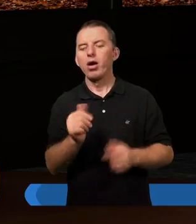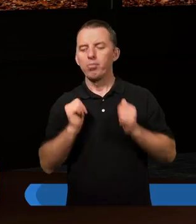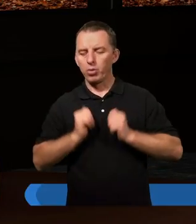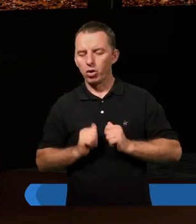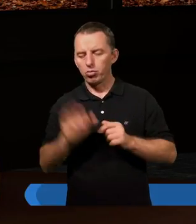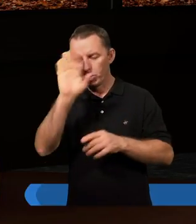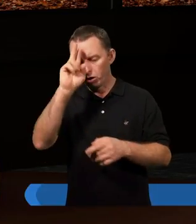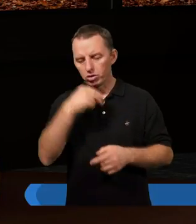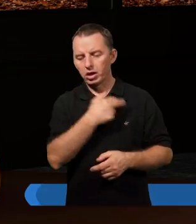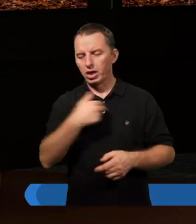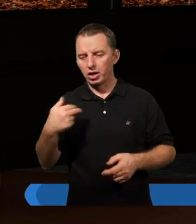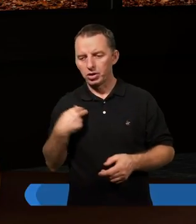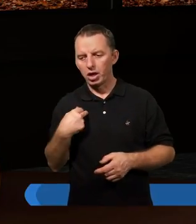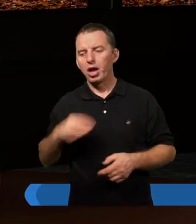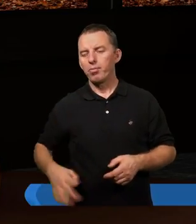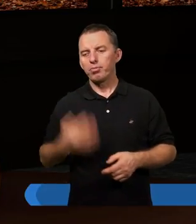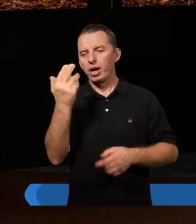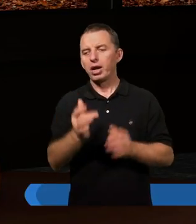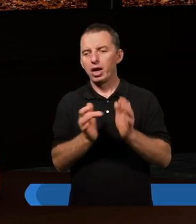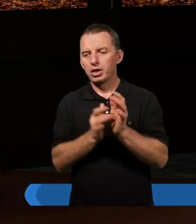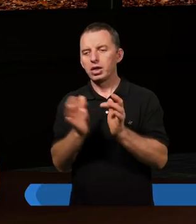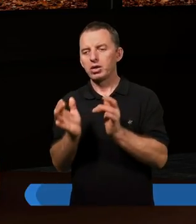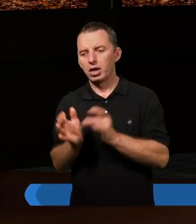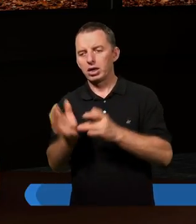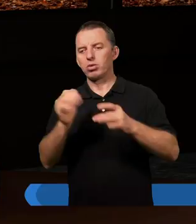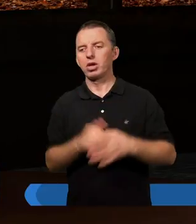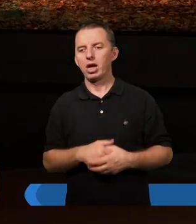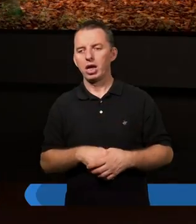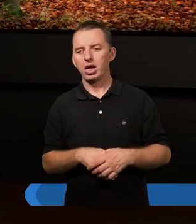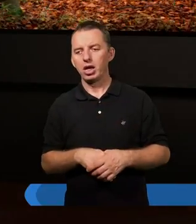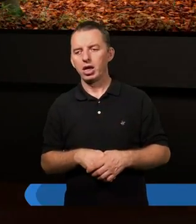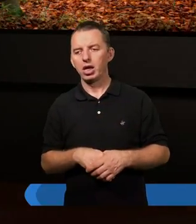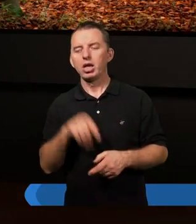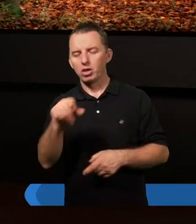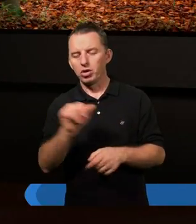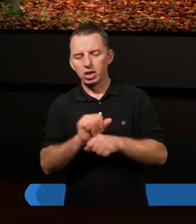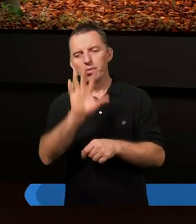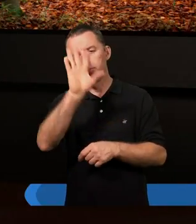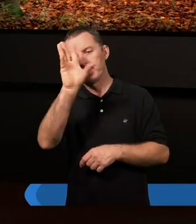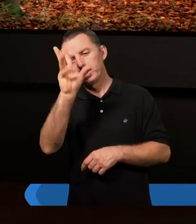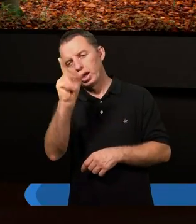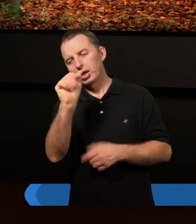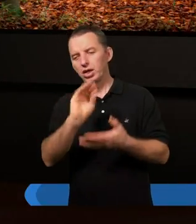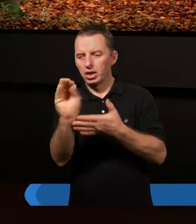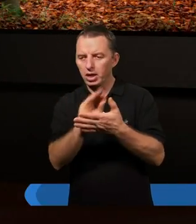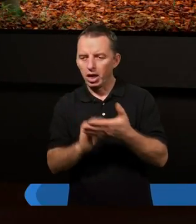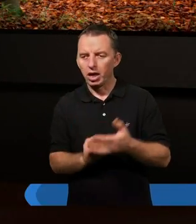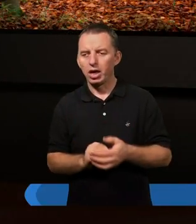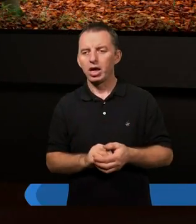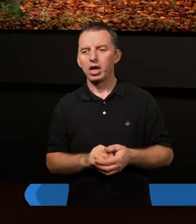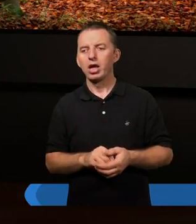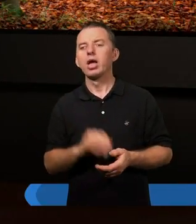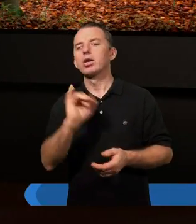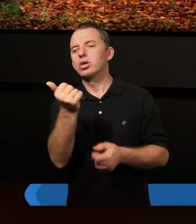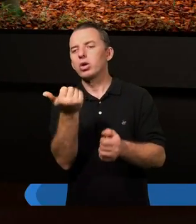od Boga, Ojca naszego i Pana Jezusa Chrystusa. Tak. To jest piękne, że do nich napisał, że są